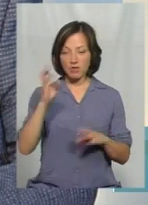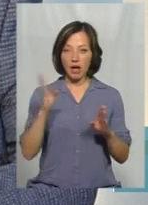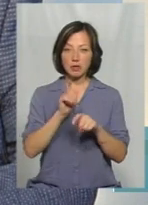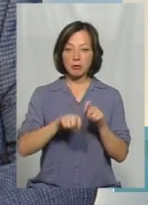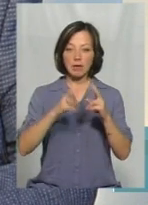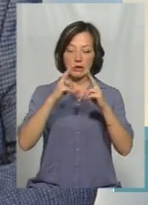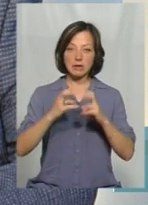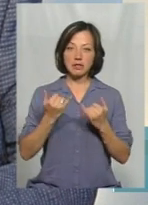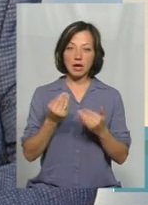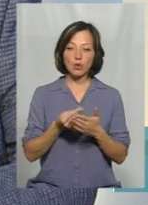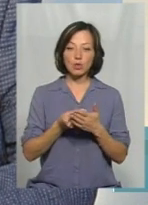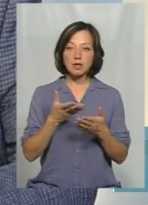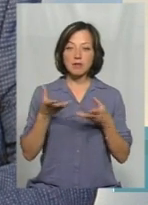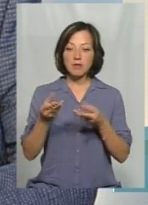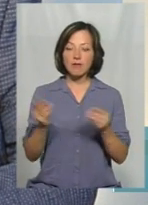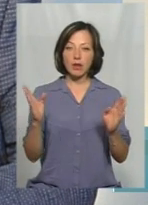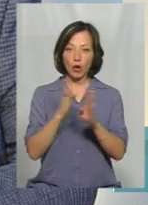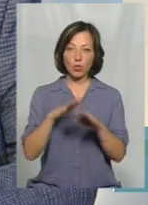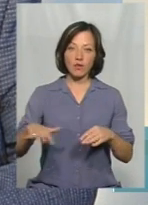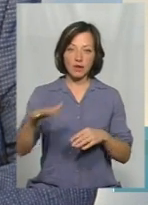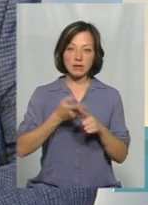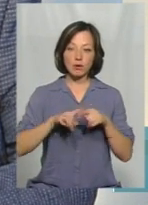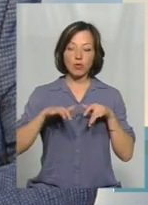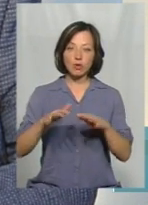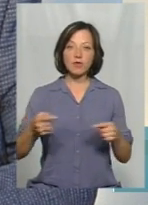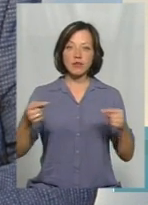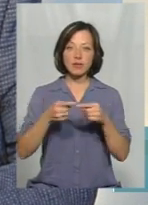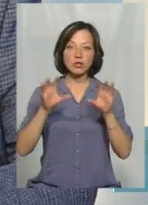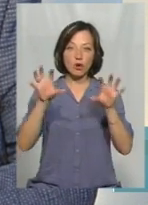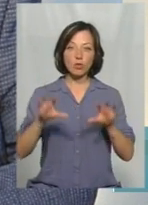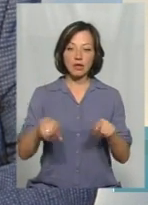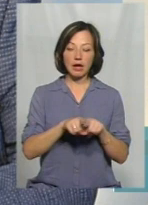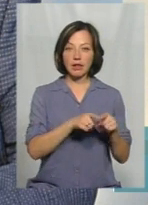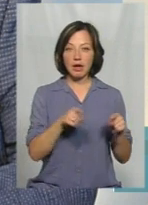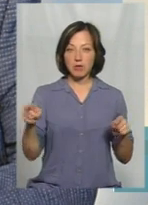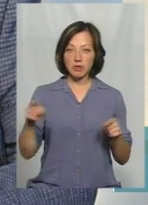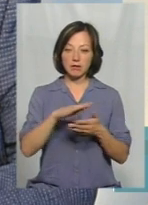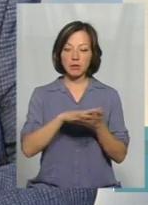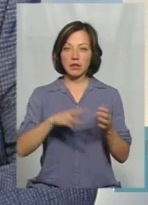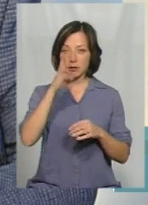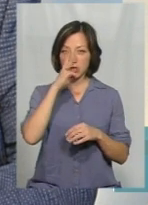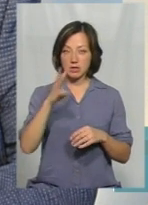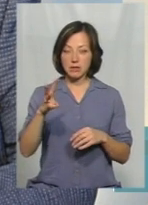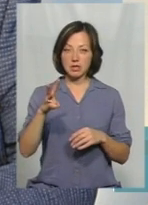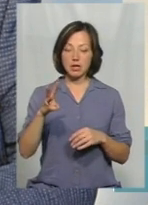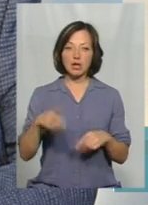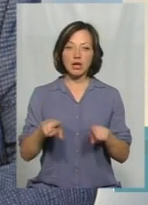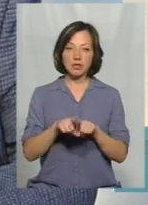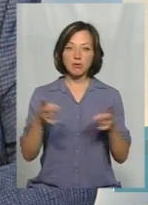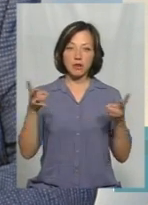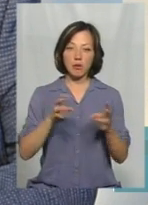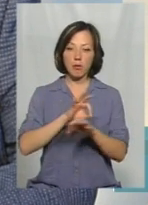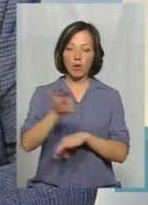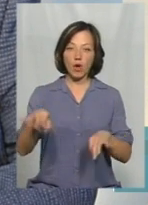експертизою, а зараз оцінка вкливу на довкілля, тому що це процедура, яка визначена законом, такий термін триває 3 місяці. Так само треба